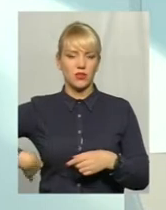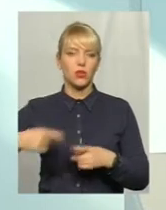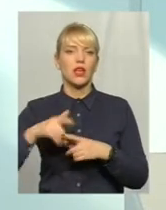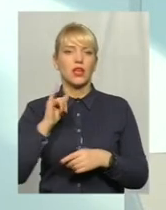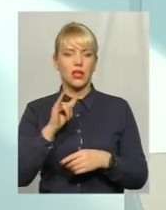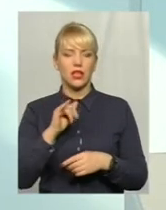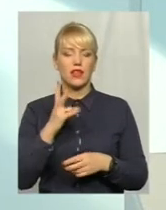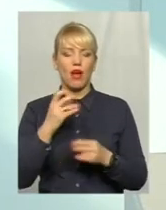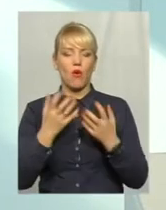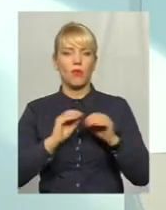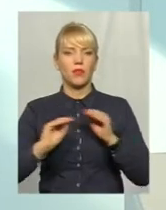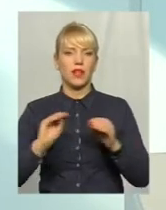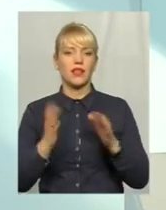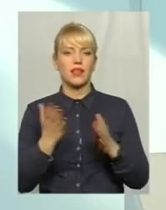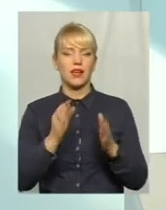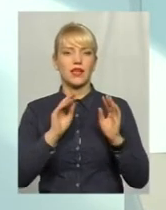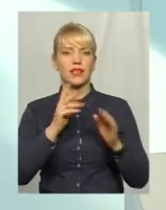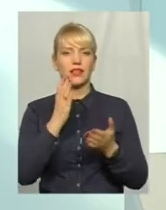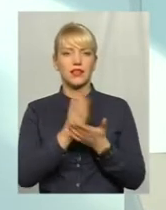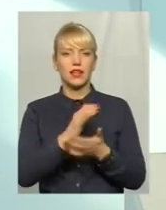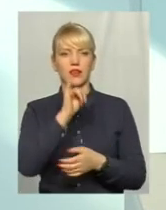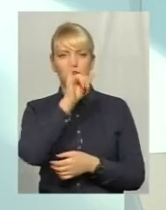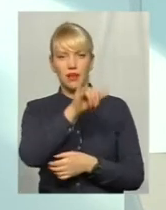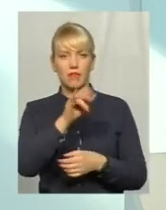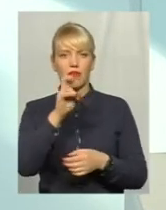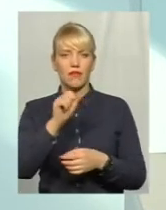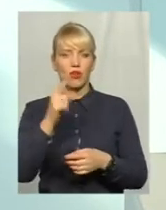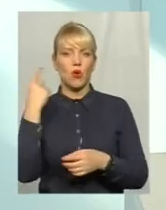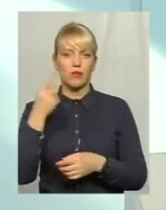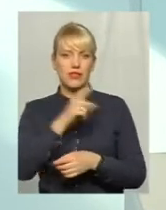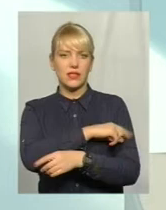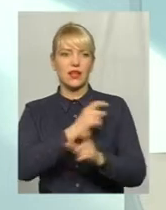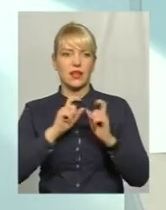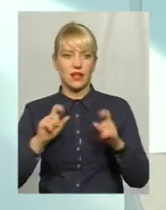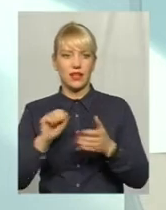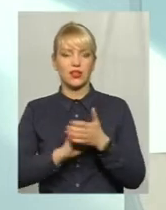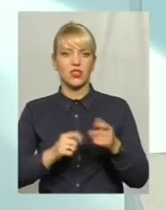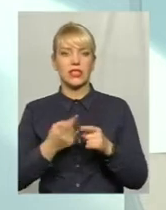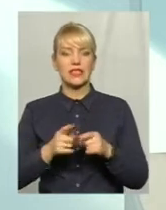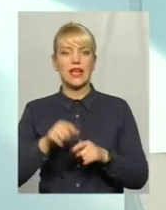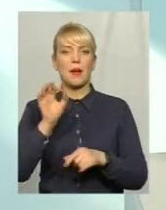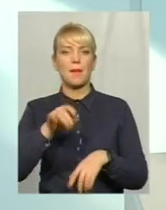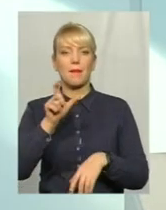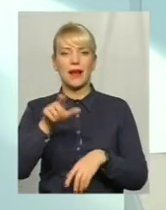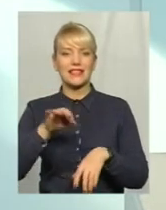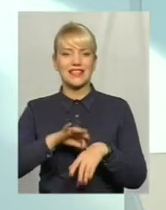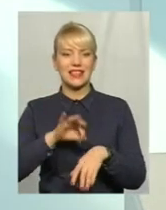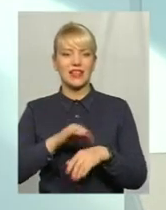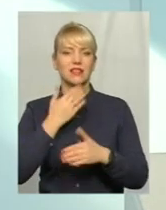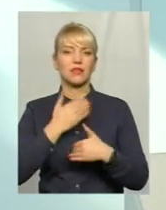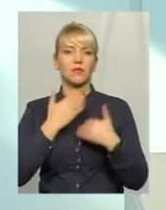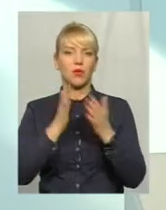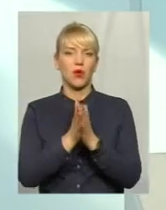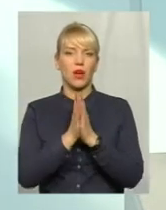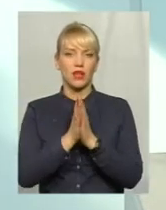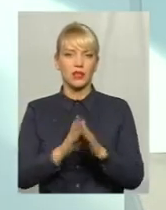в обласній лікарні і філіях цього відділення. Через те пацієнти звертаються з проханням створити